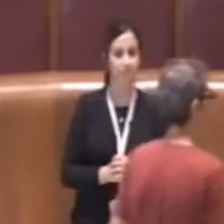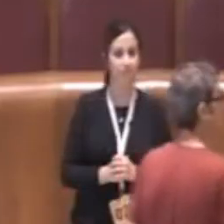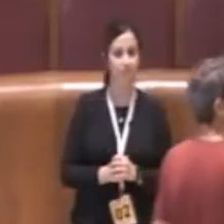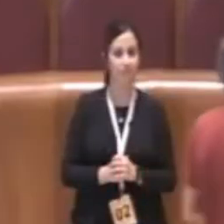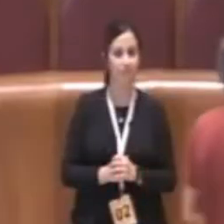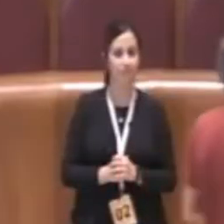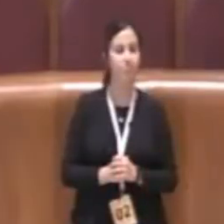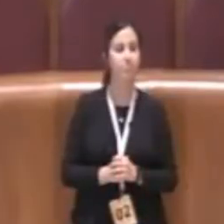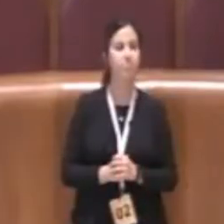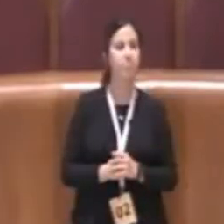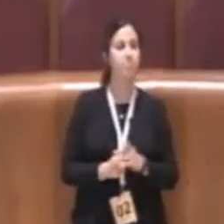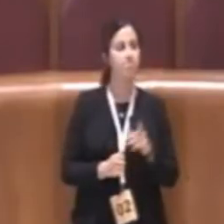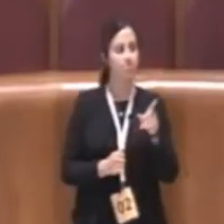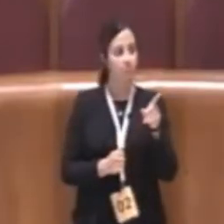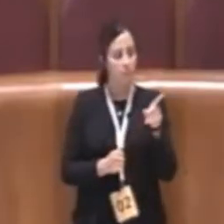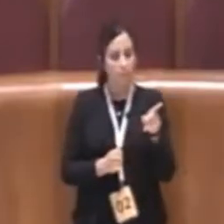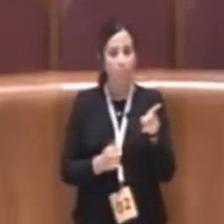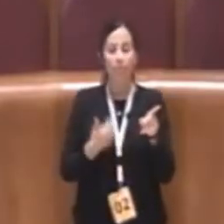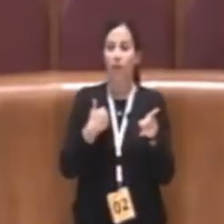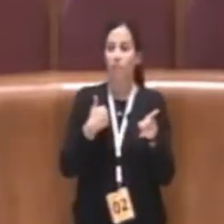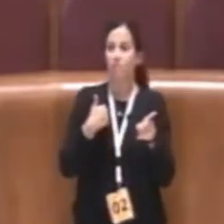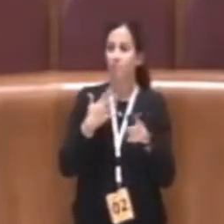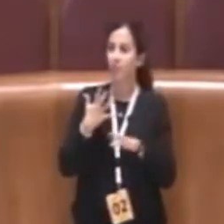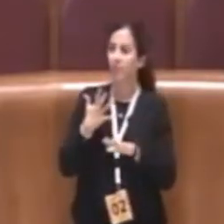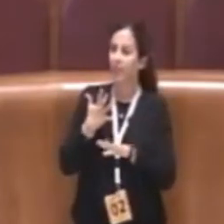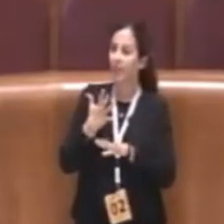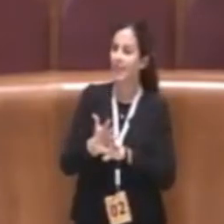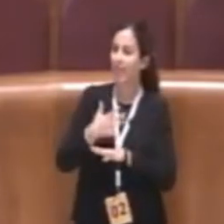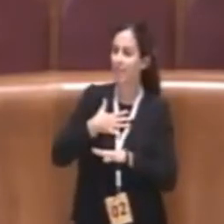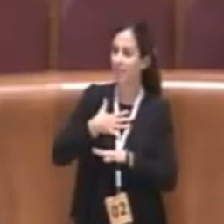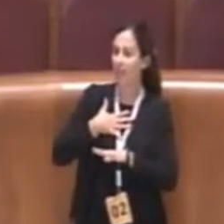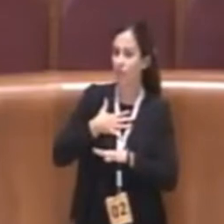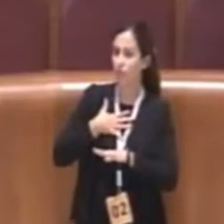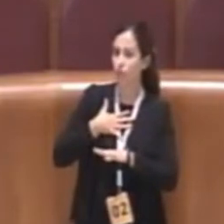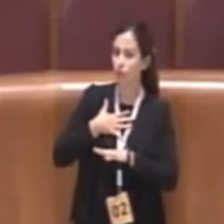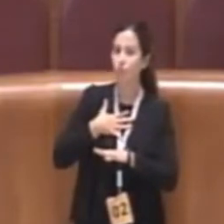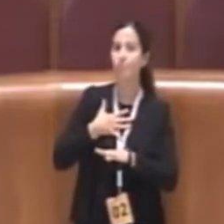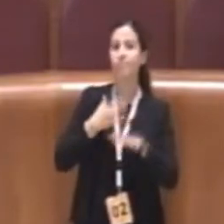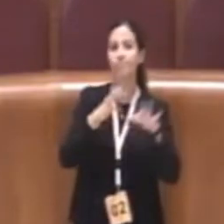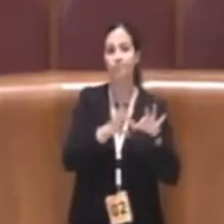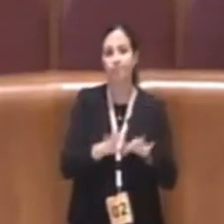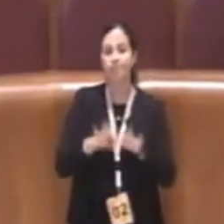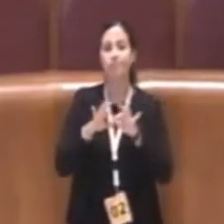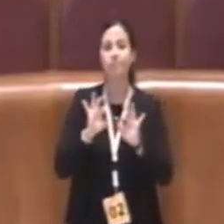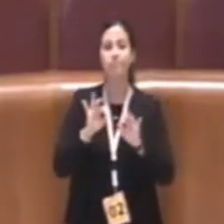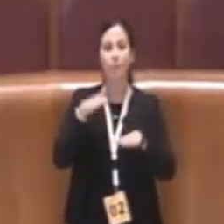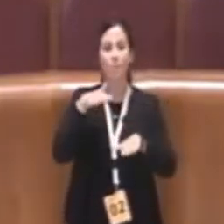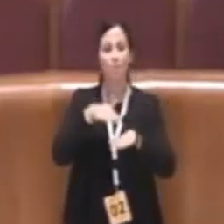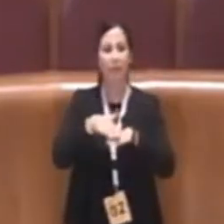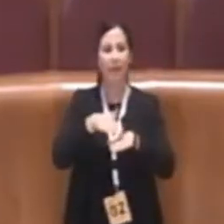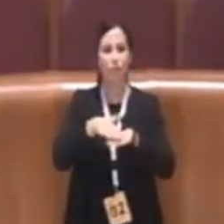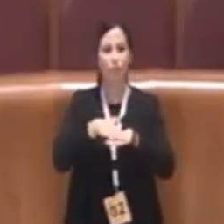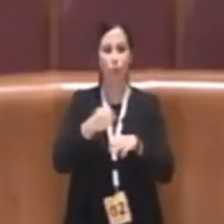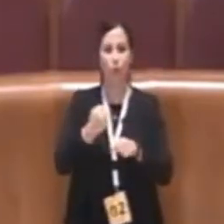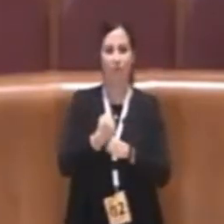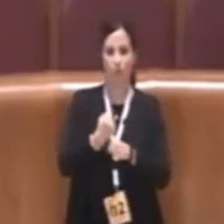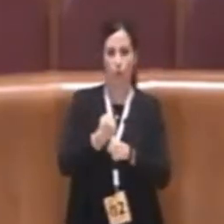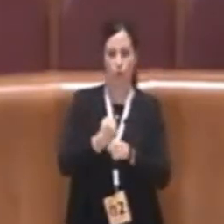questo intervento vuole essere un intervento sul metodo di lavoro perché ho